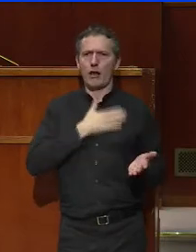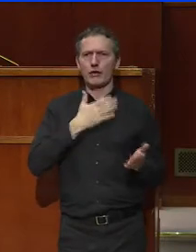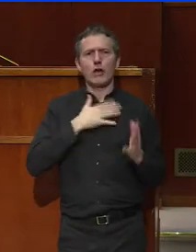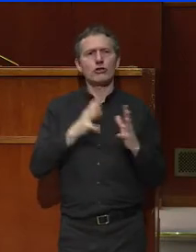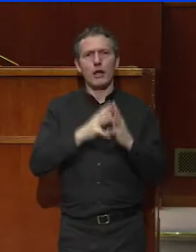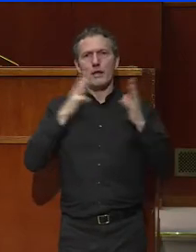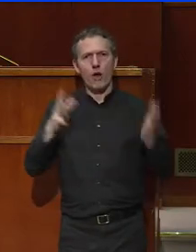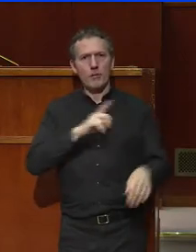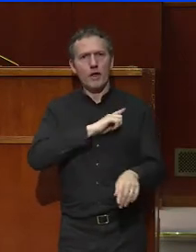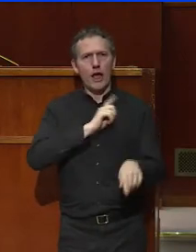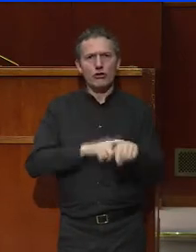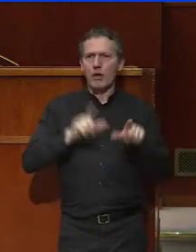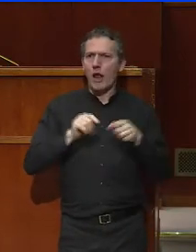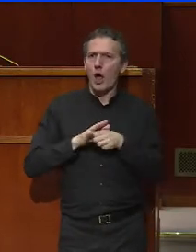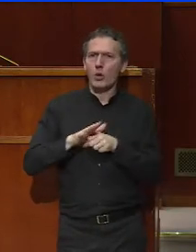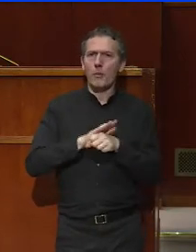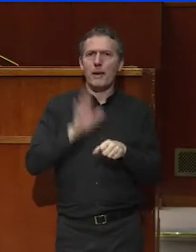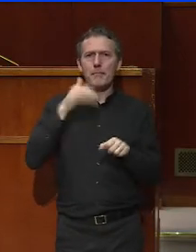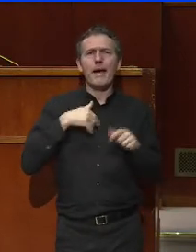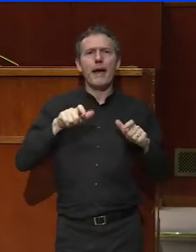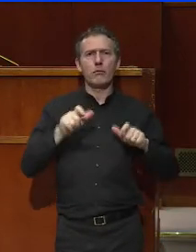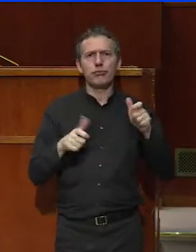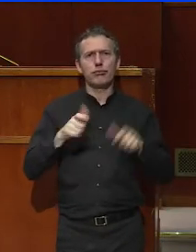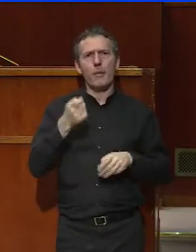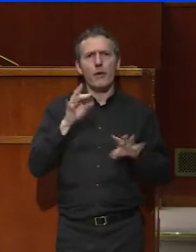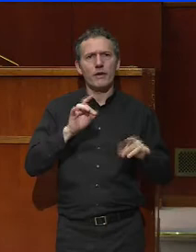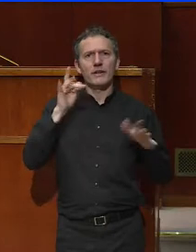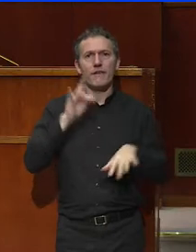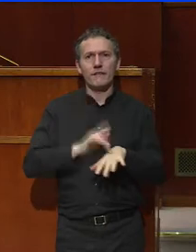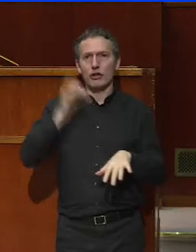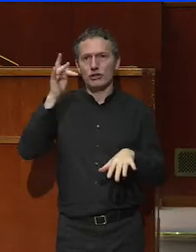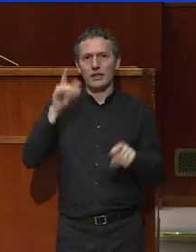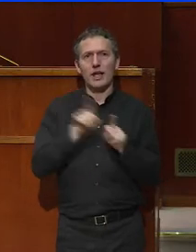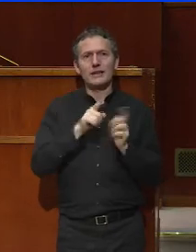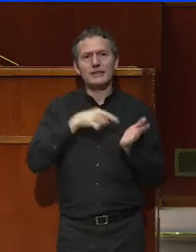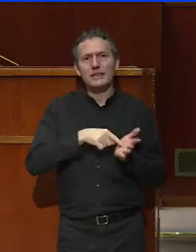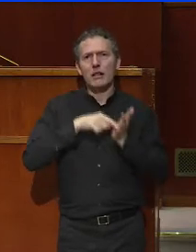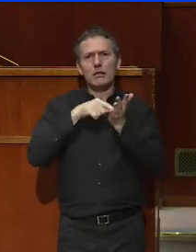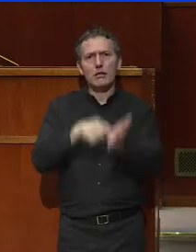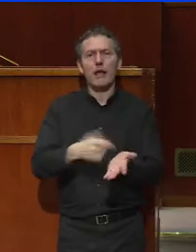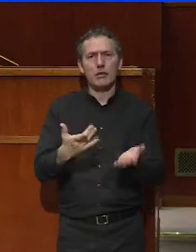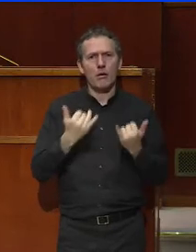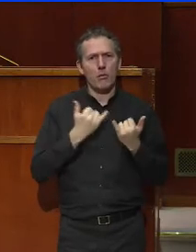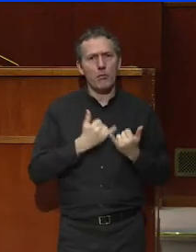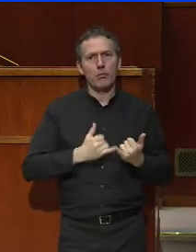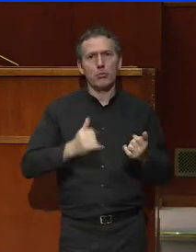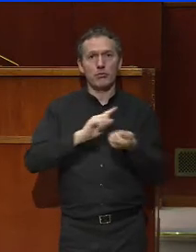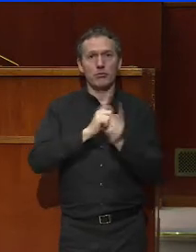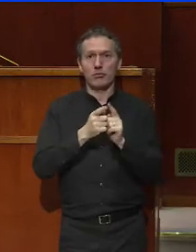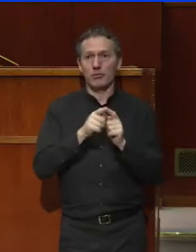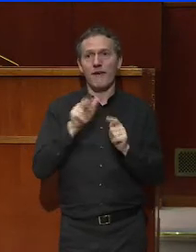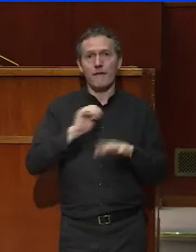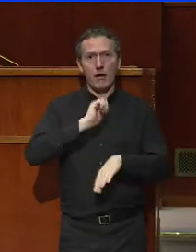intacte, mais qui souffre d'inquiétantes fragilités. Une dette dont le poids est devenu insupportable et qui menace notre propre